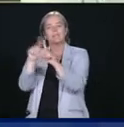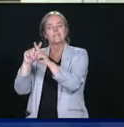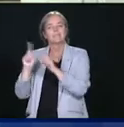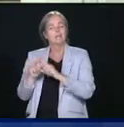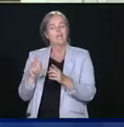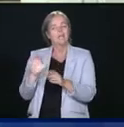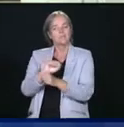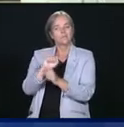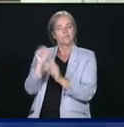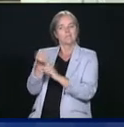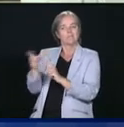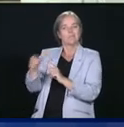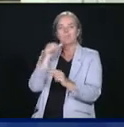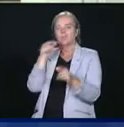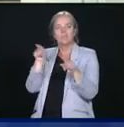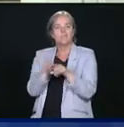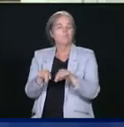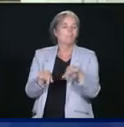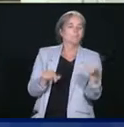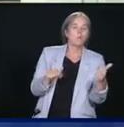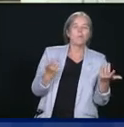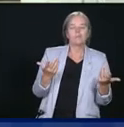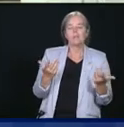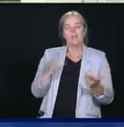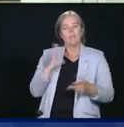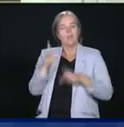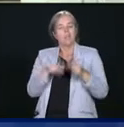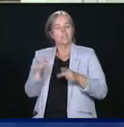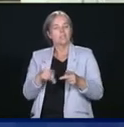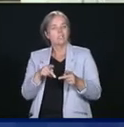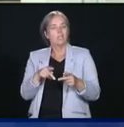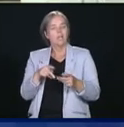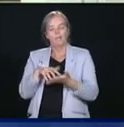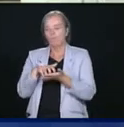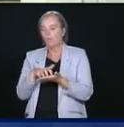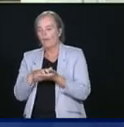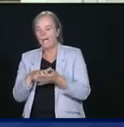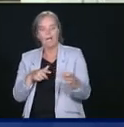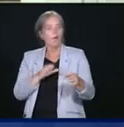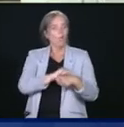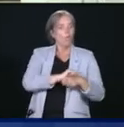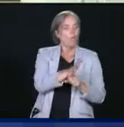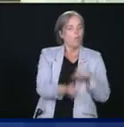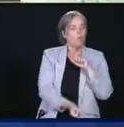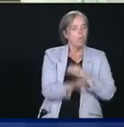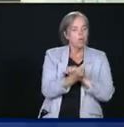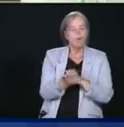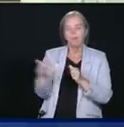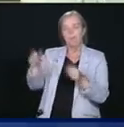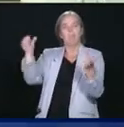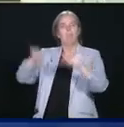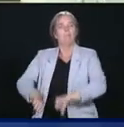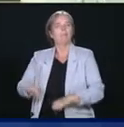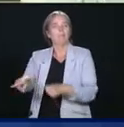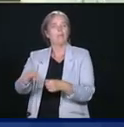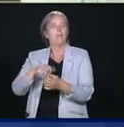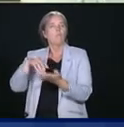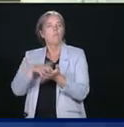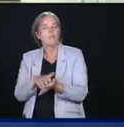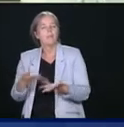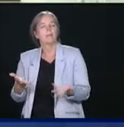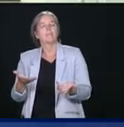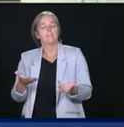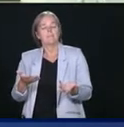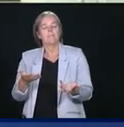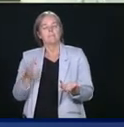vulnérables pour d'autres raisons et qui pourraient donc l'être face à la COVID-19. Nous avons besoin d'un portrait précis pour savoir